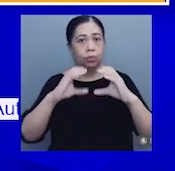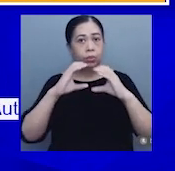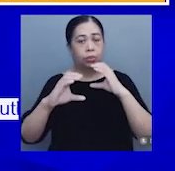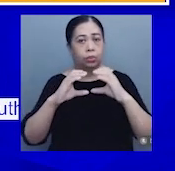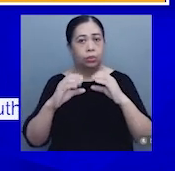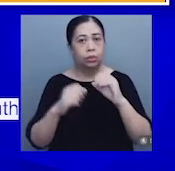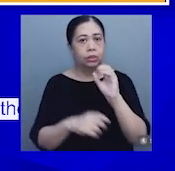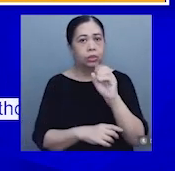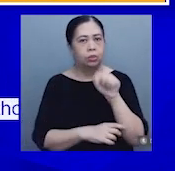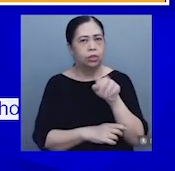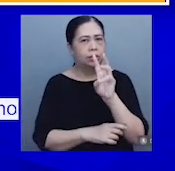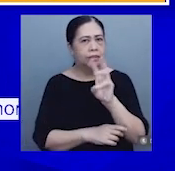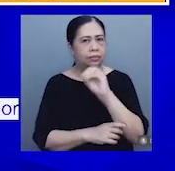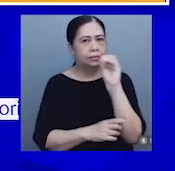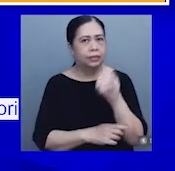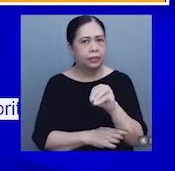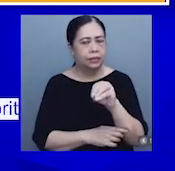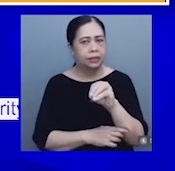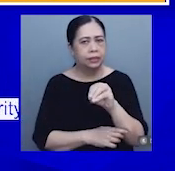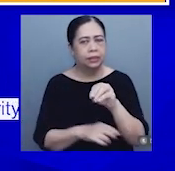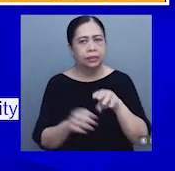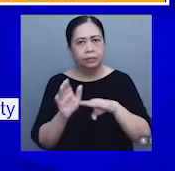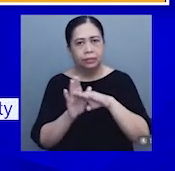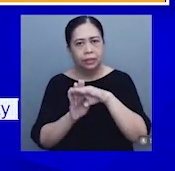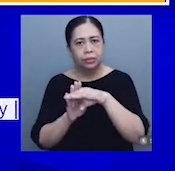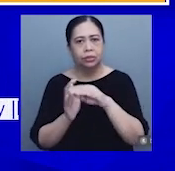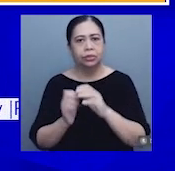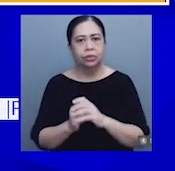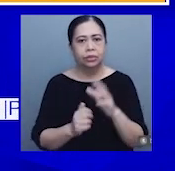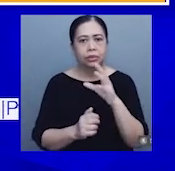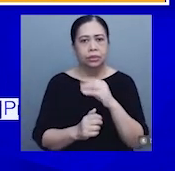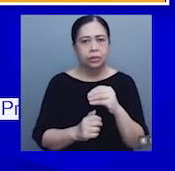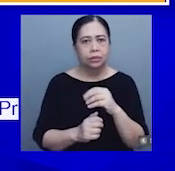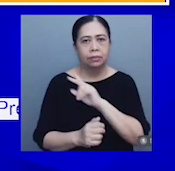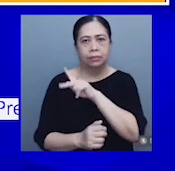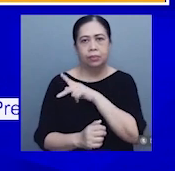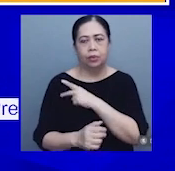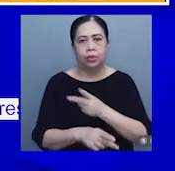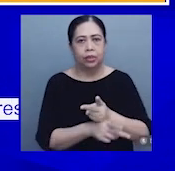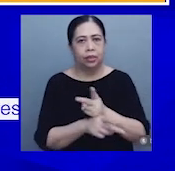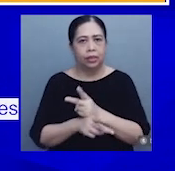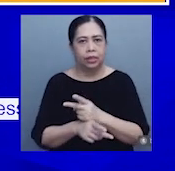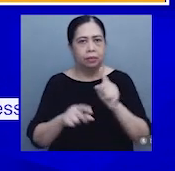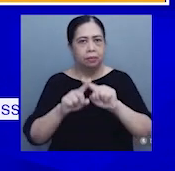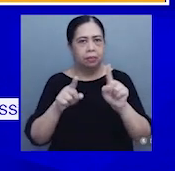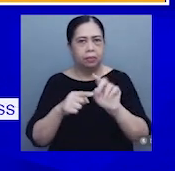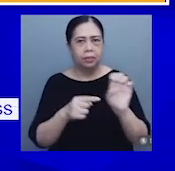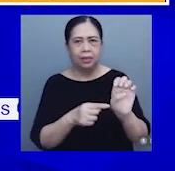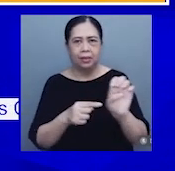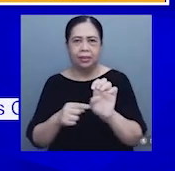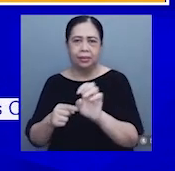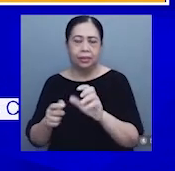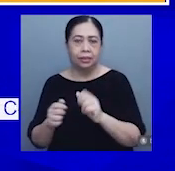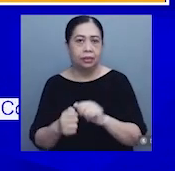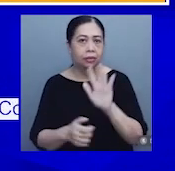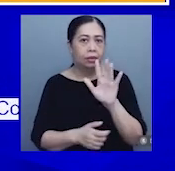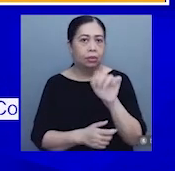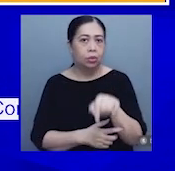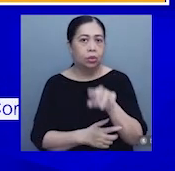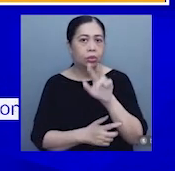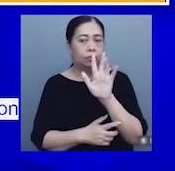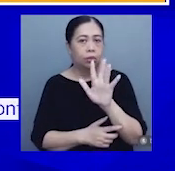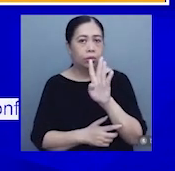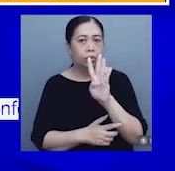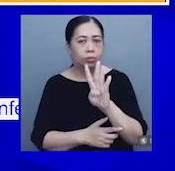0.6% inflation. At personal care and miscellaneous goods and services na may 5.4